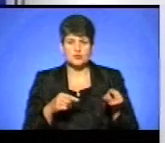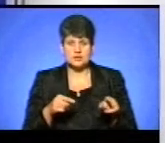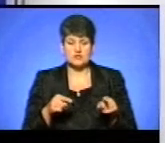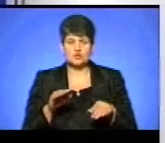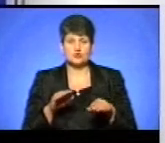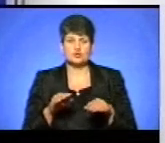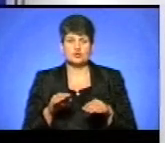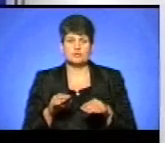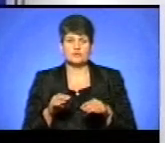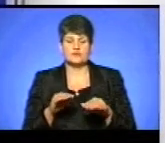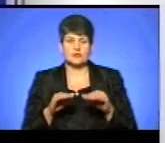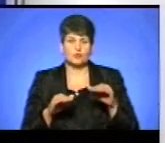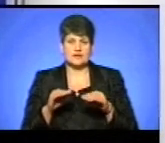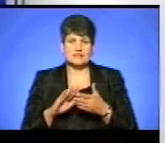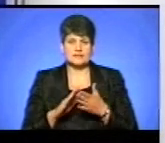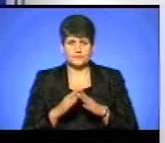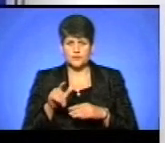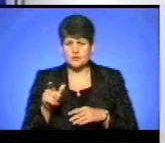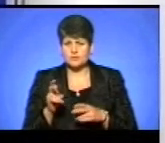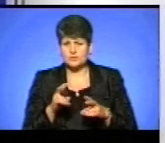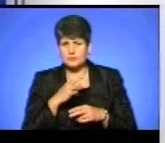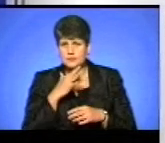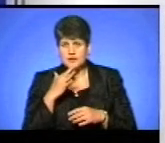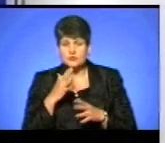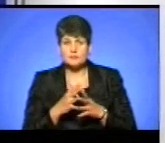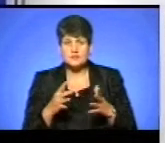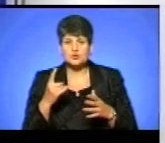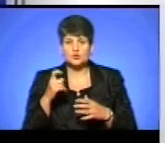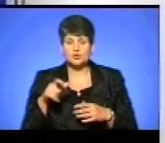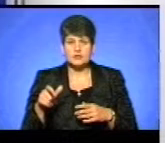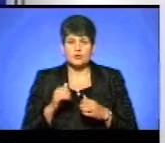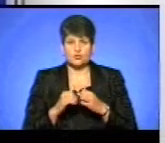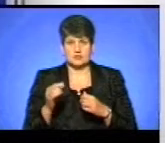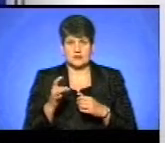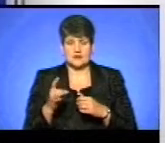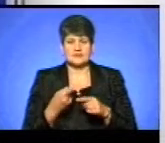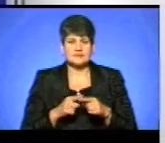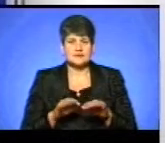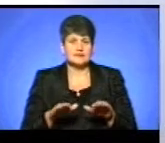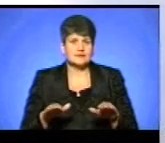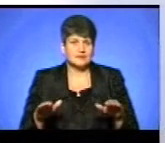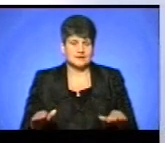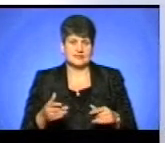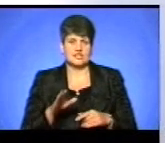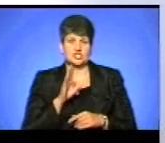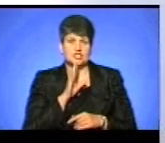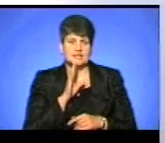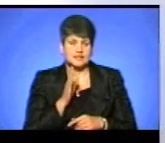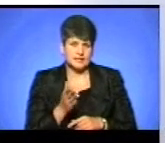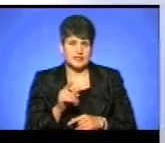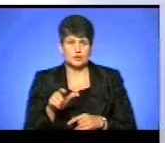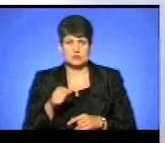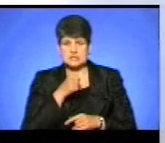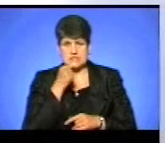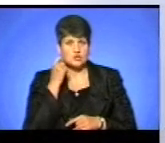регулювати ситуацію? Тому що людей виходить дуже багато. Більше сотні людей кожного разу виходять. Це діти, це жінки, це люди